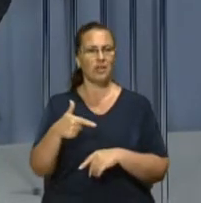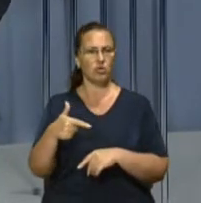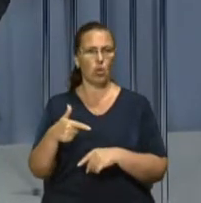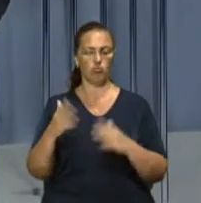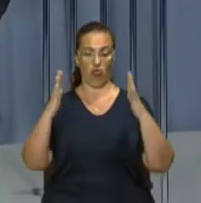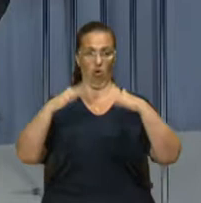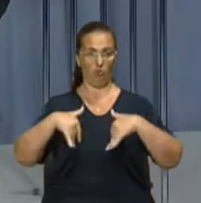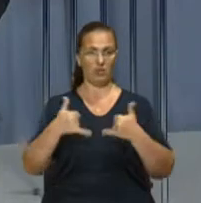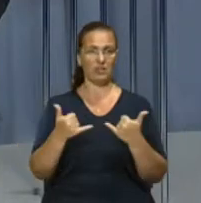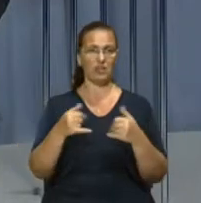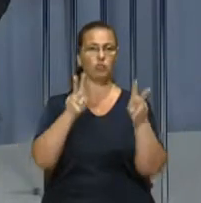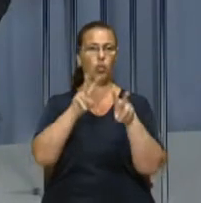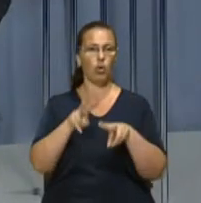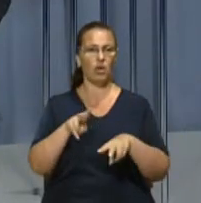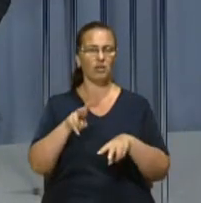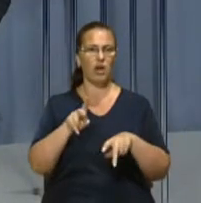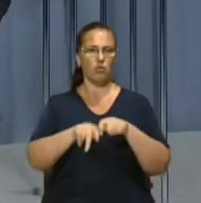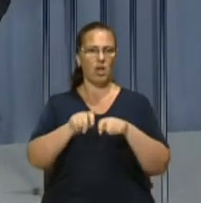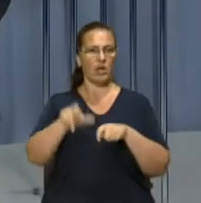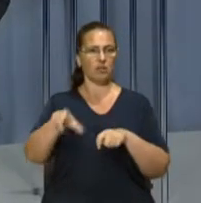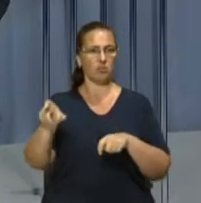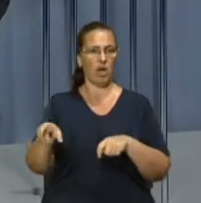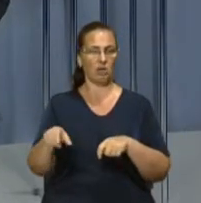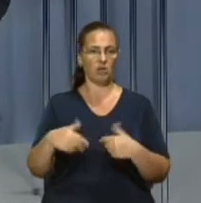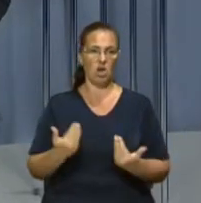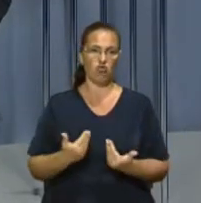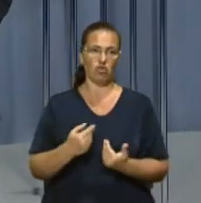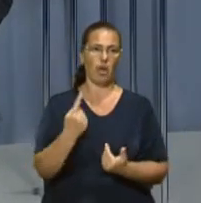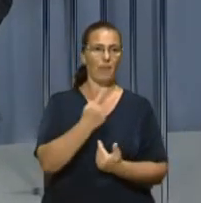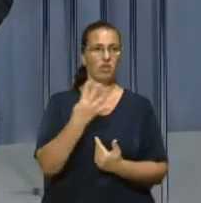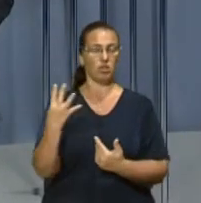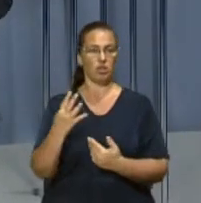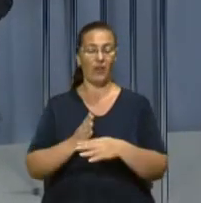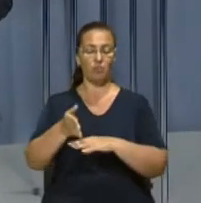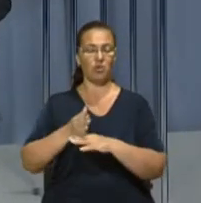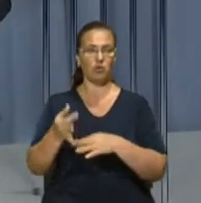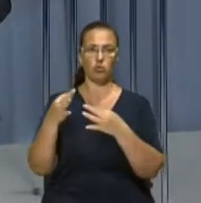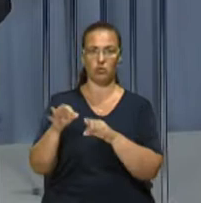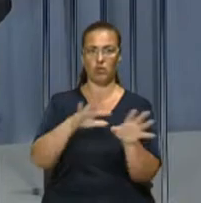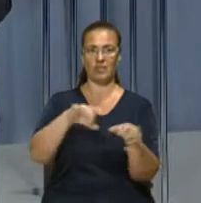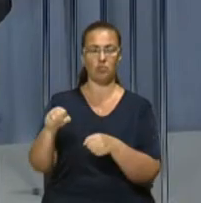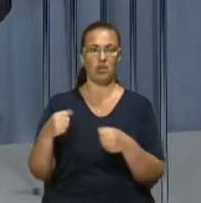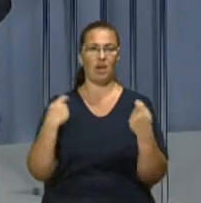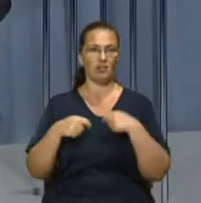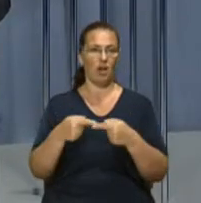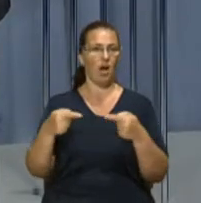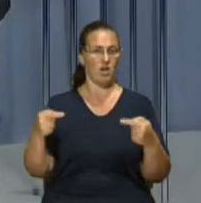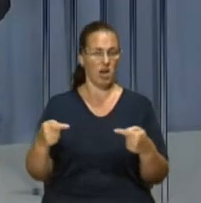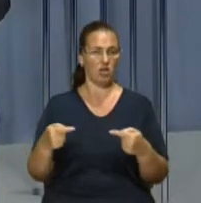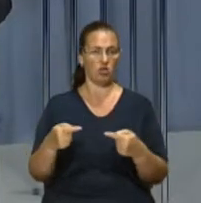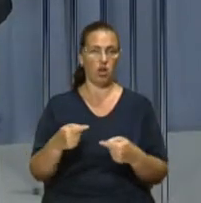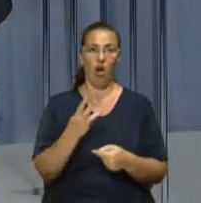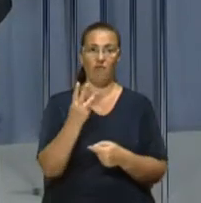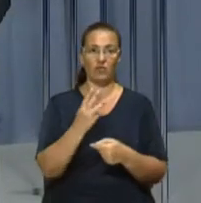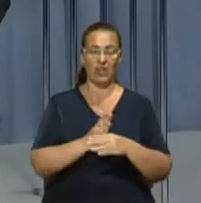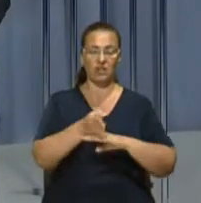що обвалився, зараз оглядають експерти. Мешканцям перших та четвертих під'їздів дозволяють забирати речі із квартир. Зайти у третій під'їзд